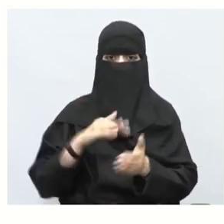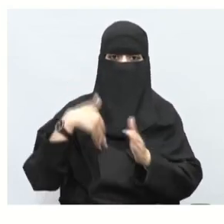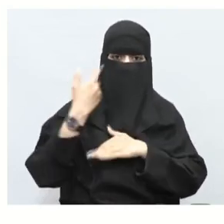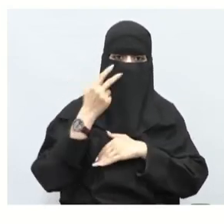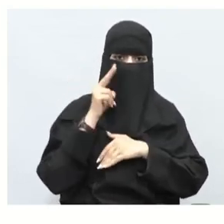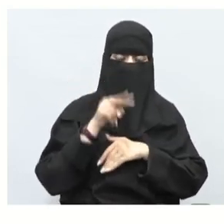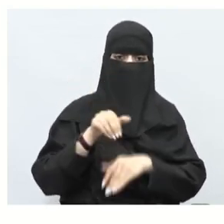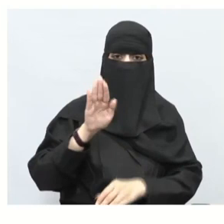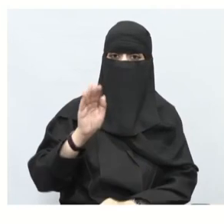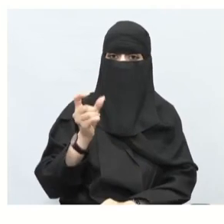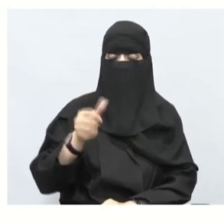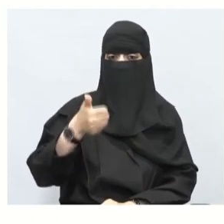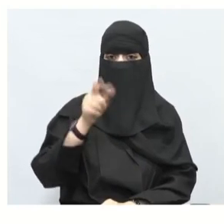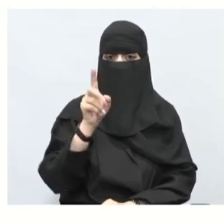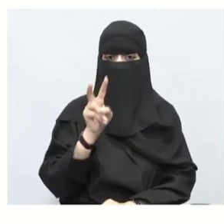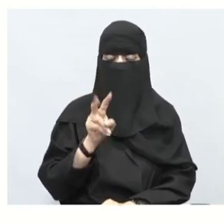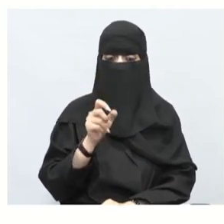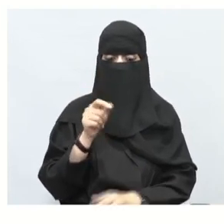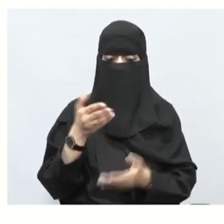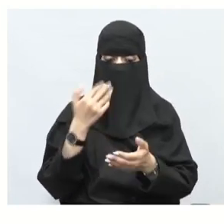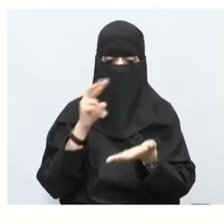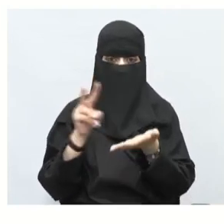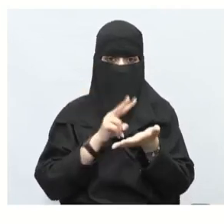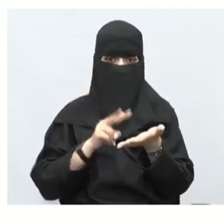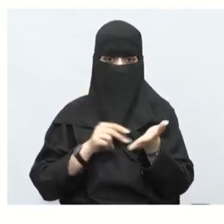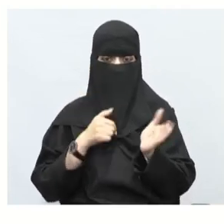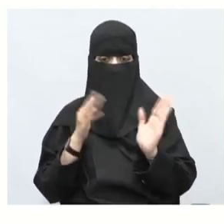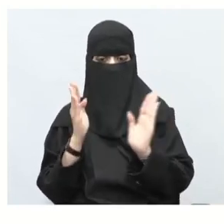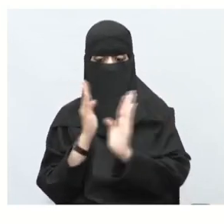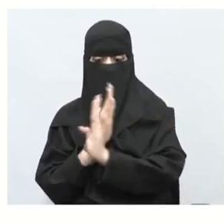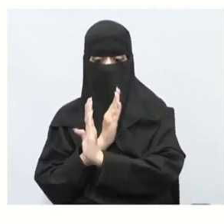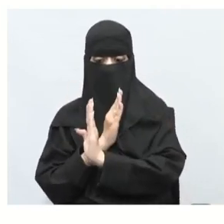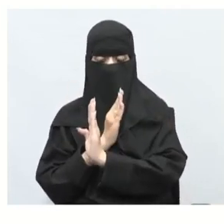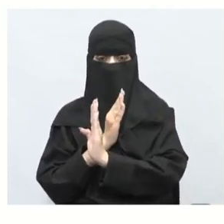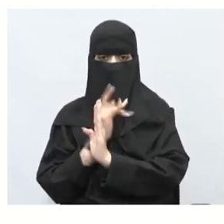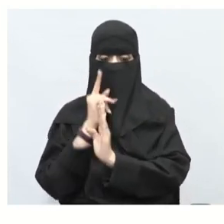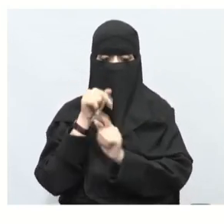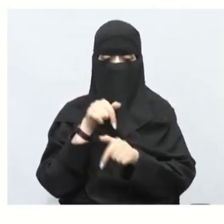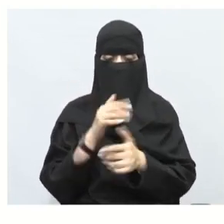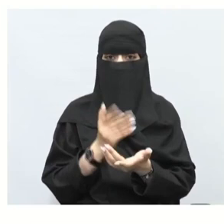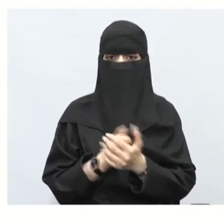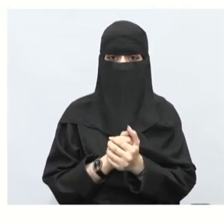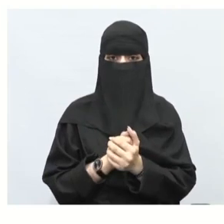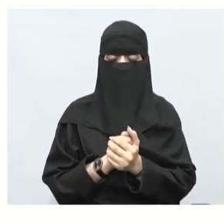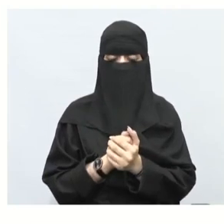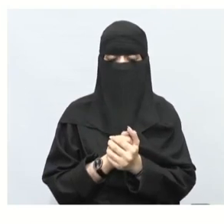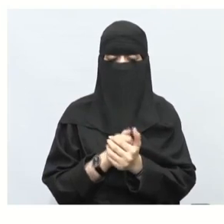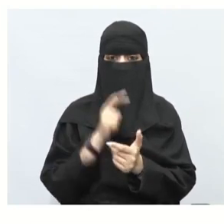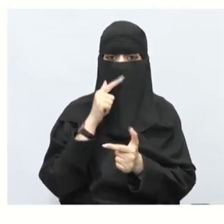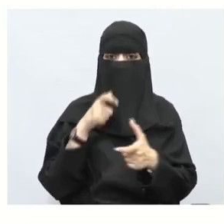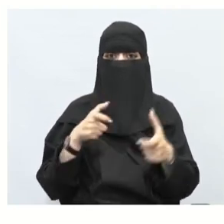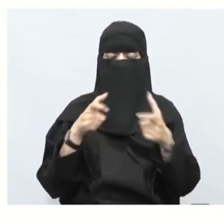نشوف سناء وحنا نقرأ كذا تمام؟ نقرأنا الآن كذا لما اتجهنا كذا ما مكتوب؟ مكتوب